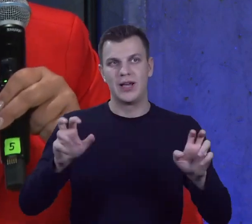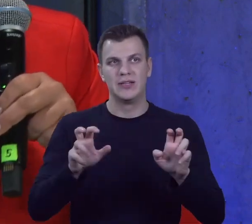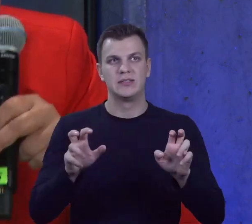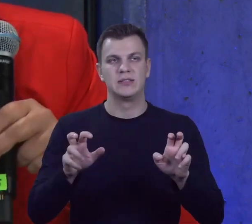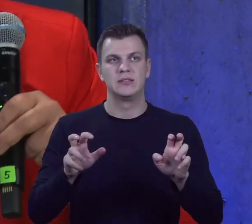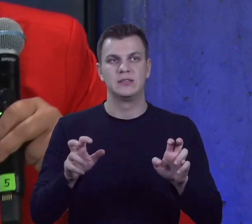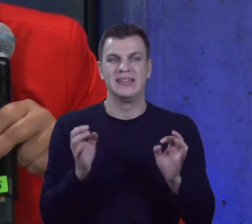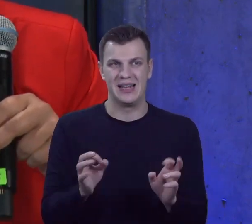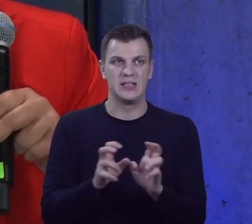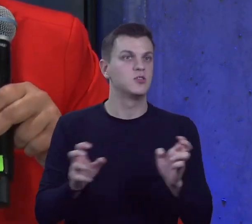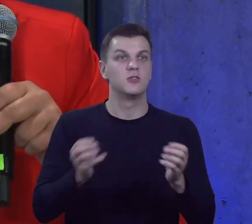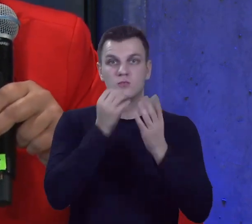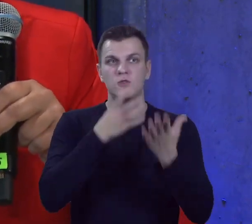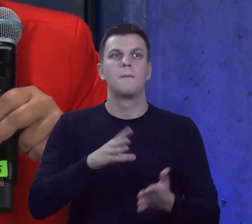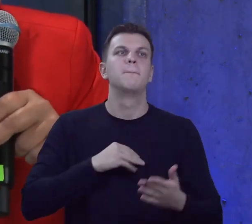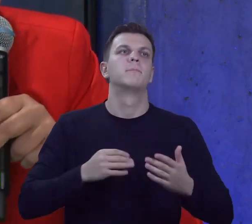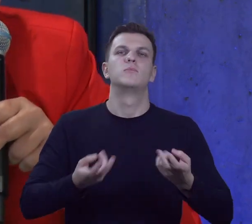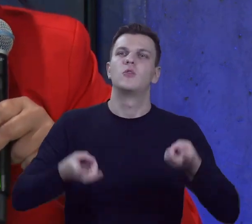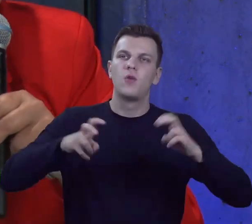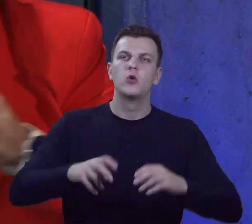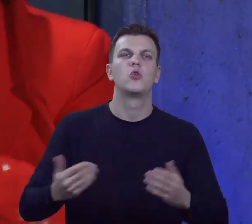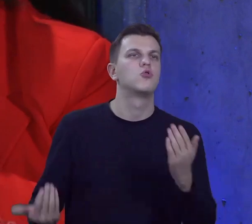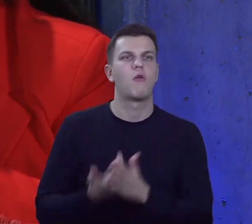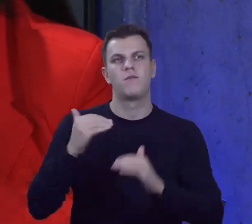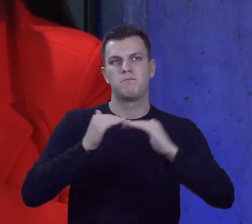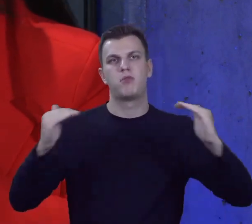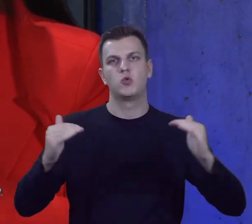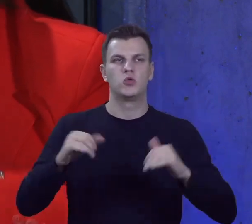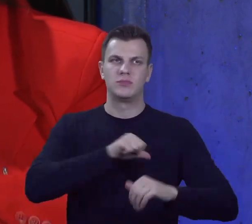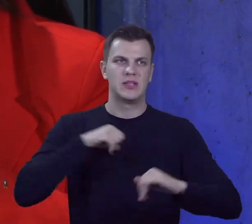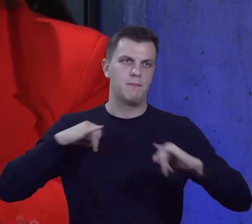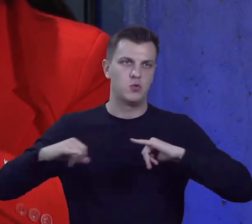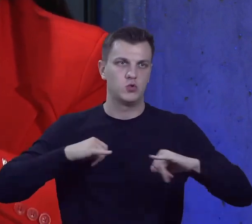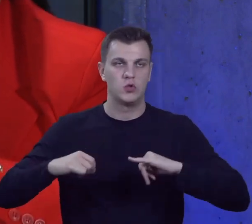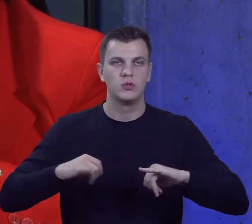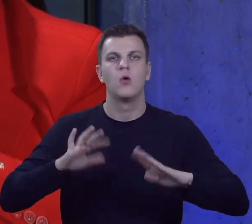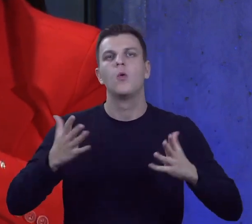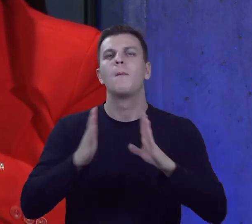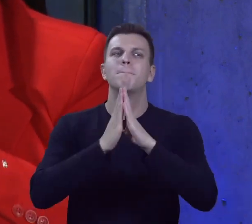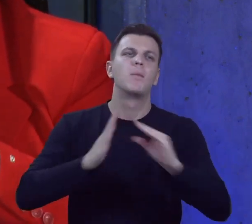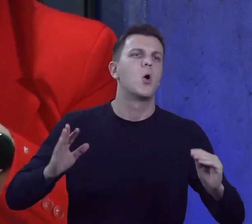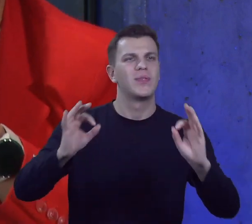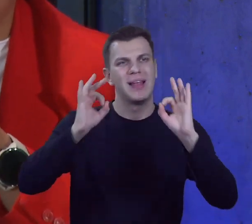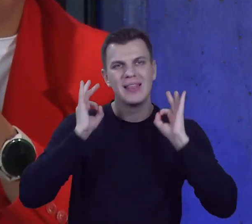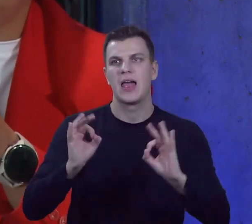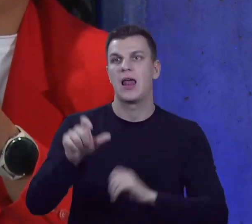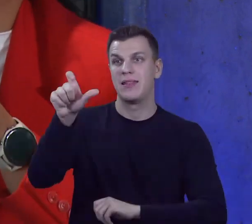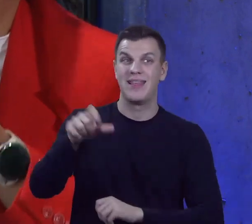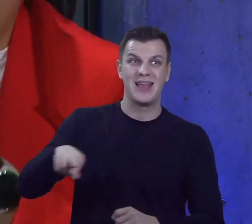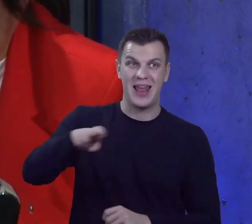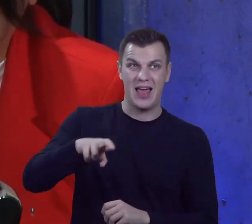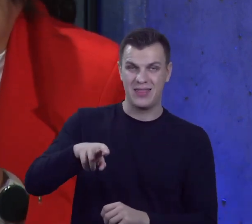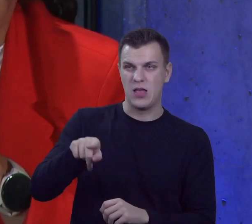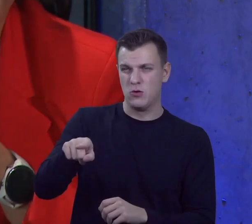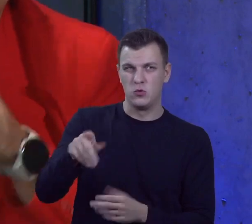zbudować nową jakość samorządu. tak model idealny, w którym można wyedukować tego radnego, który już niesie